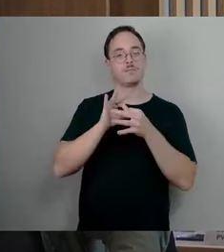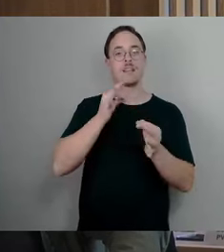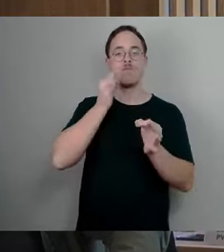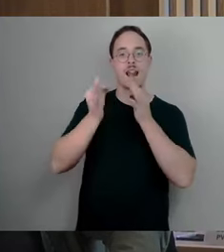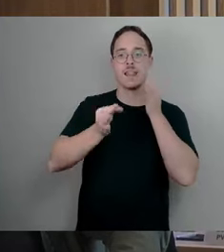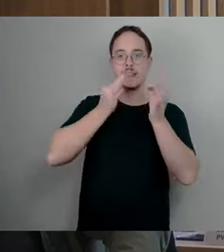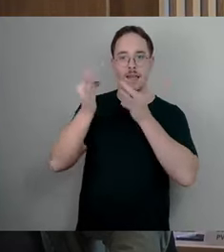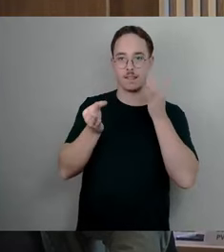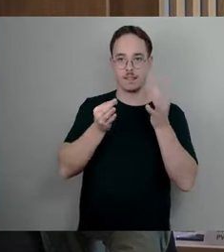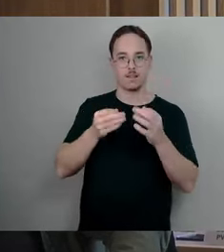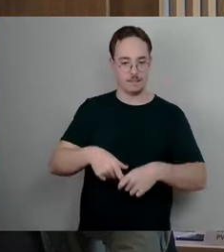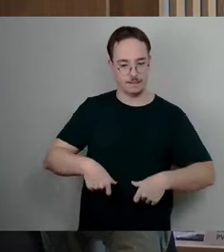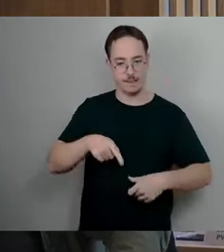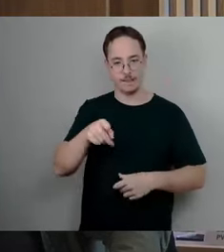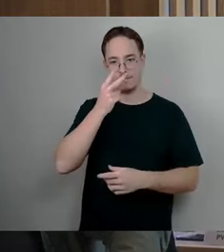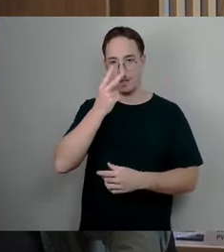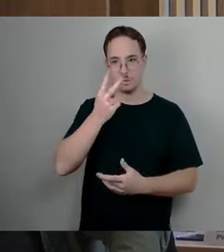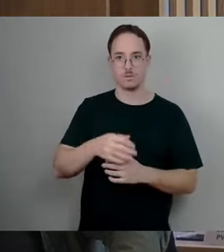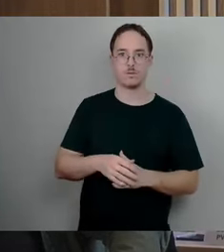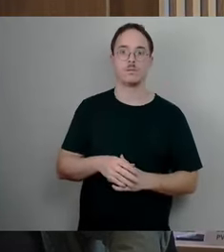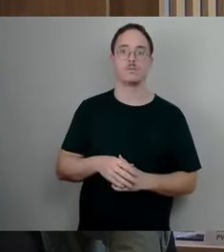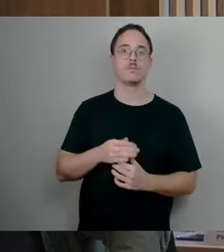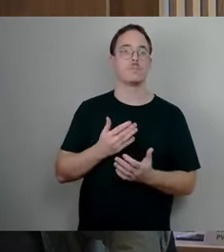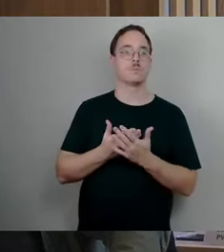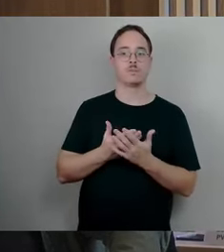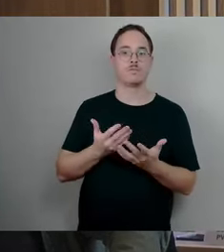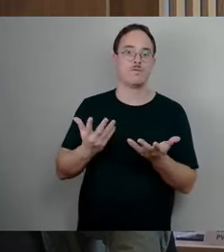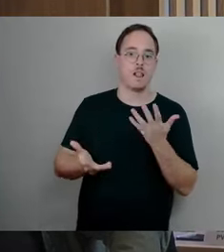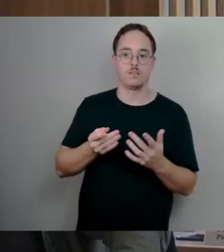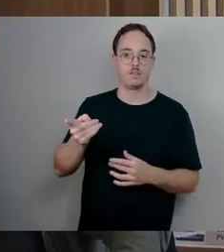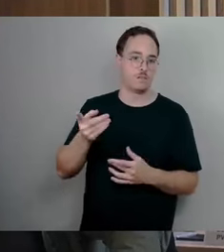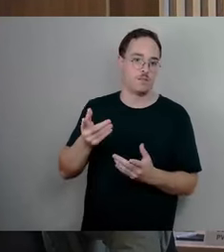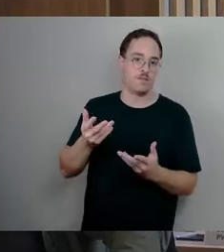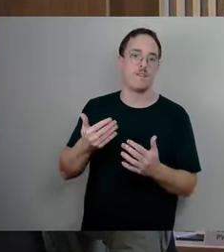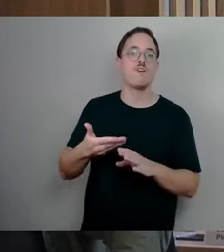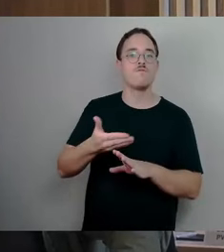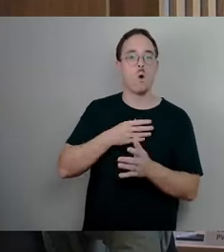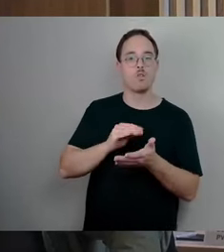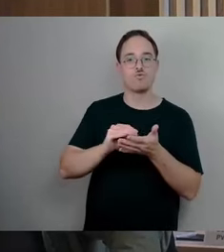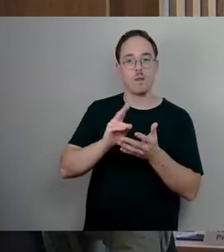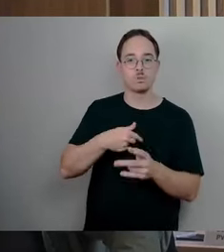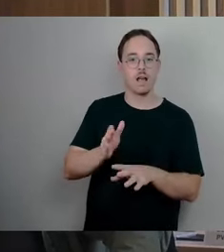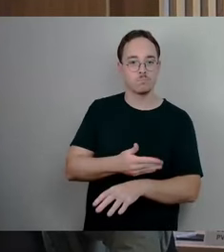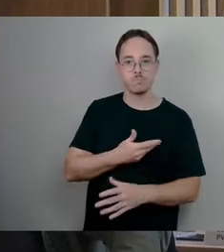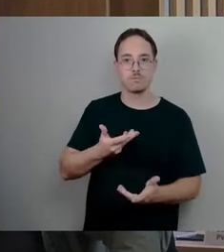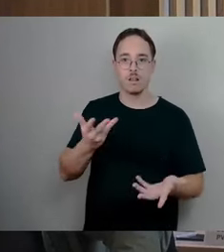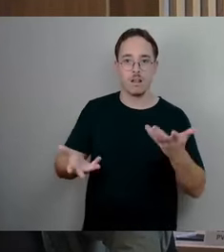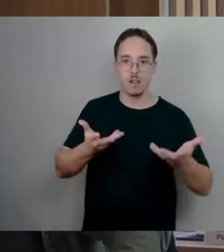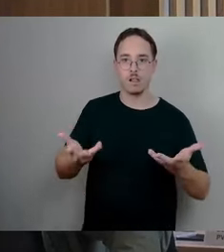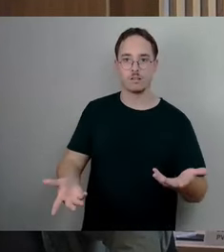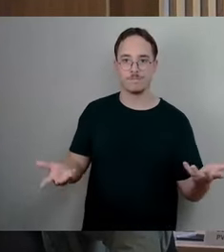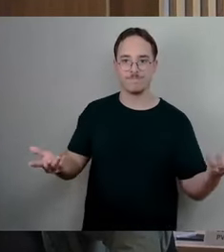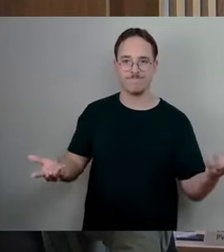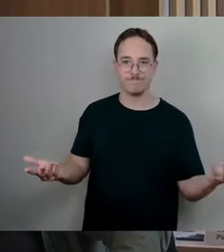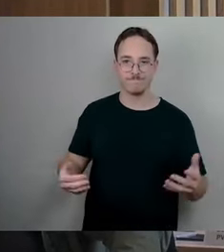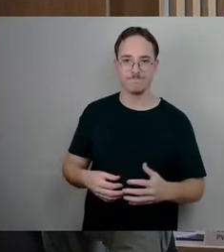stattfinden können, die Vorschule wegfällt, etc., was ich gerade aus dem E-Mail zitiert hatte, frage ich mich dann tatsächlich, haben wir auch noch eine schlechte